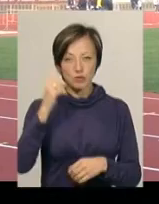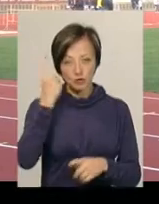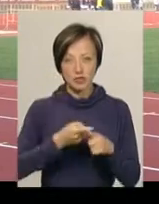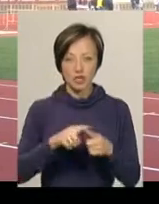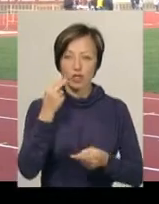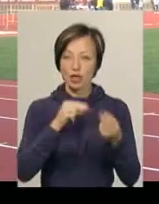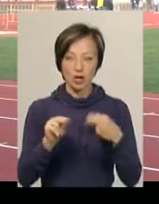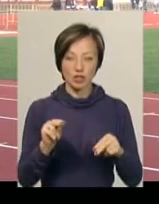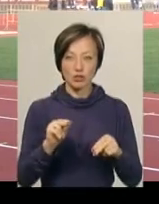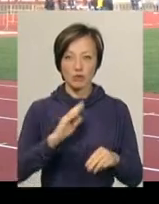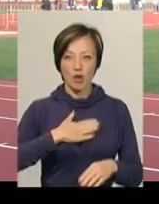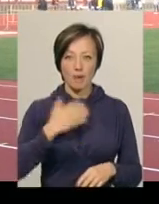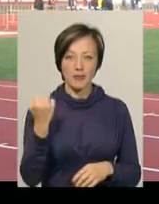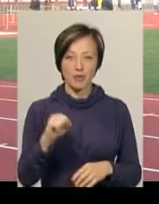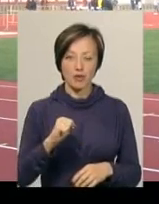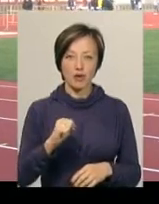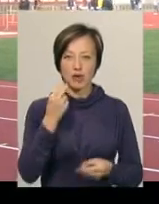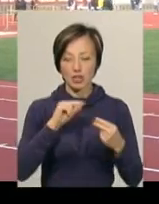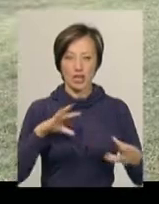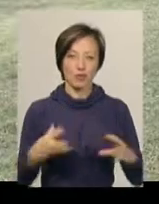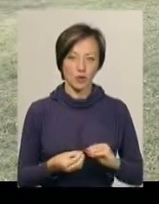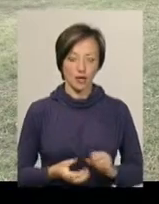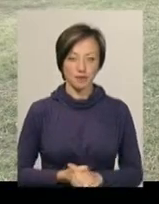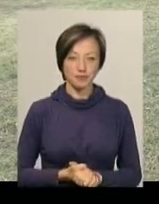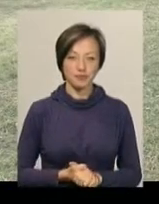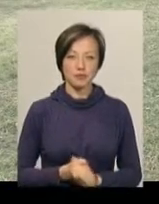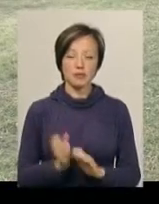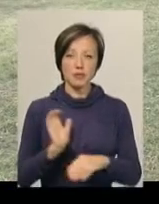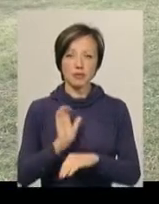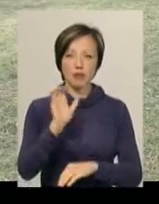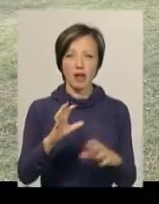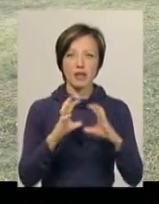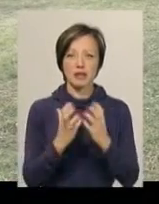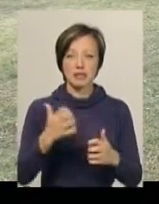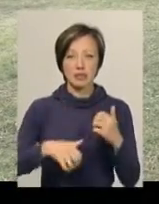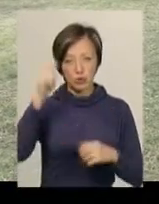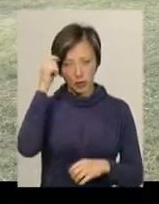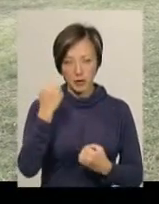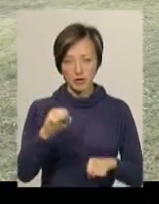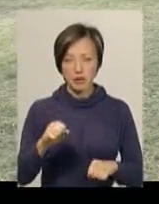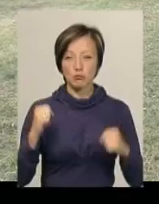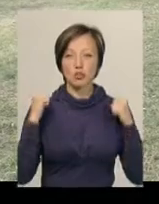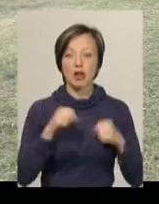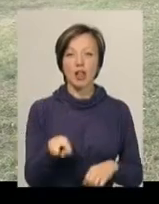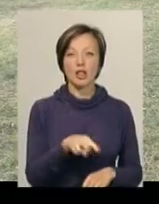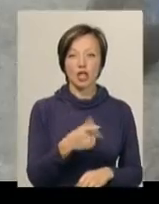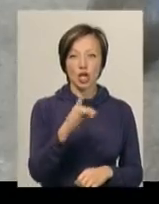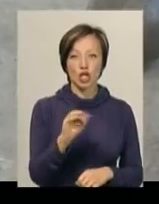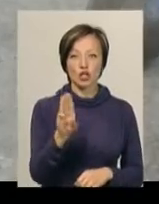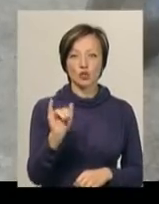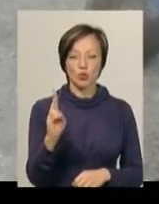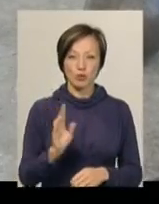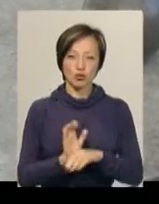найкраща моя перемога, мій кращий результат. У штовханні ядра серед юнаків переміг спортсмен з летичева Андрій Грищук.